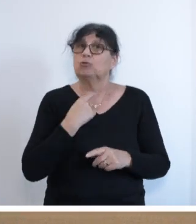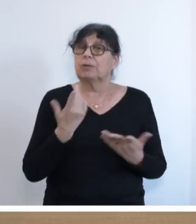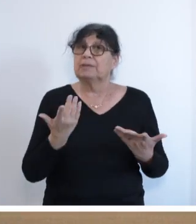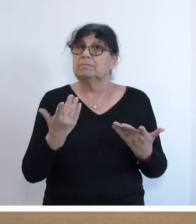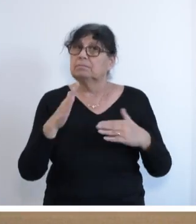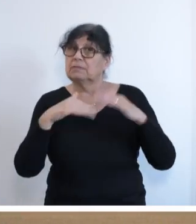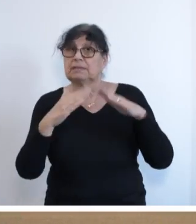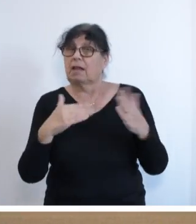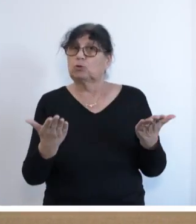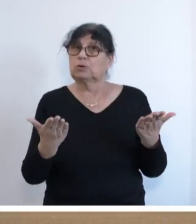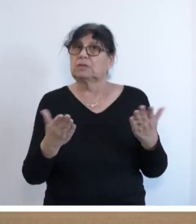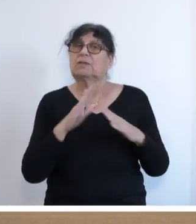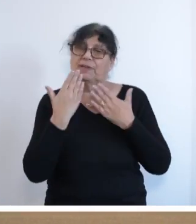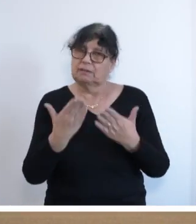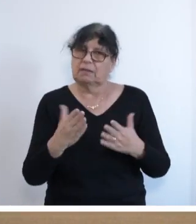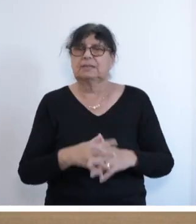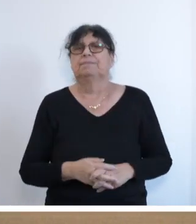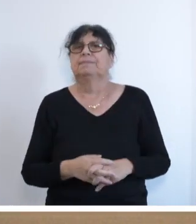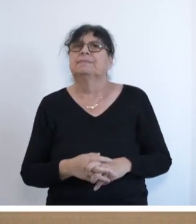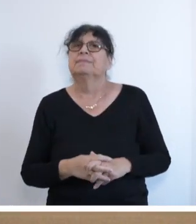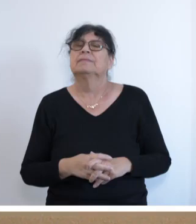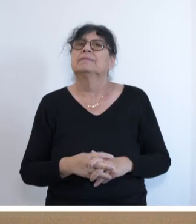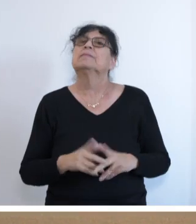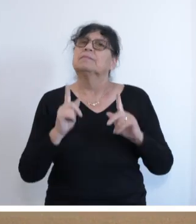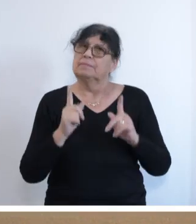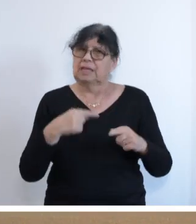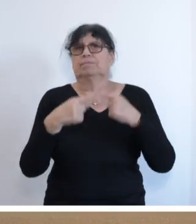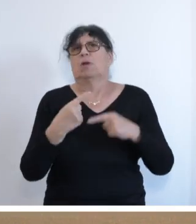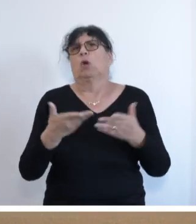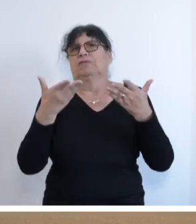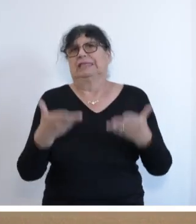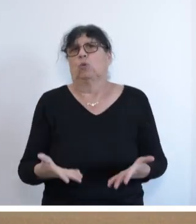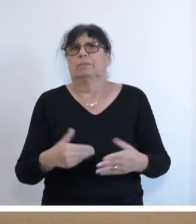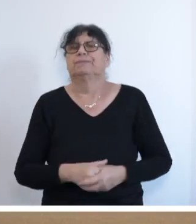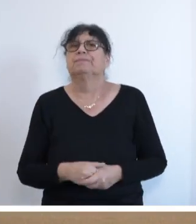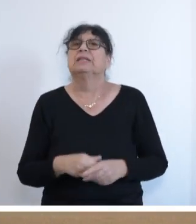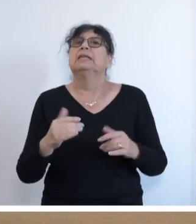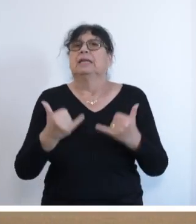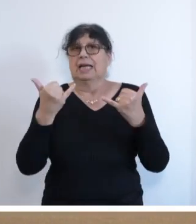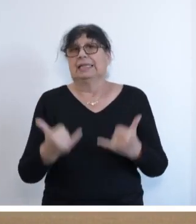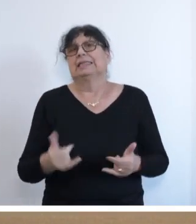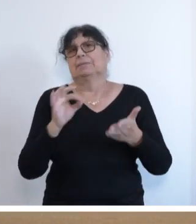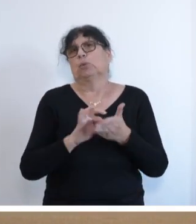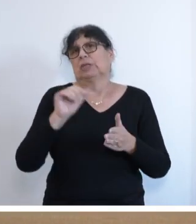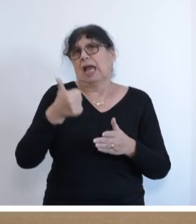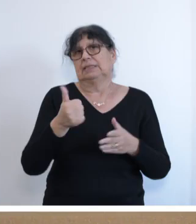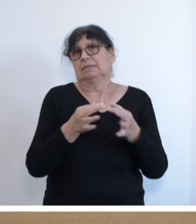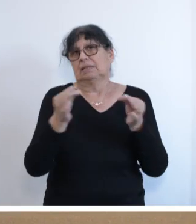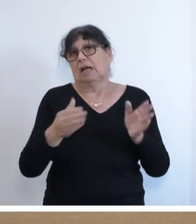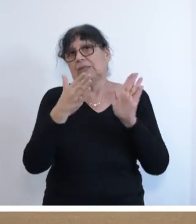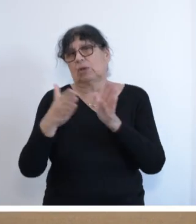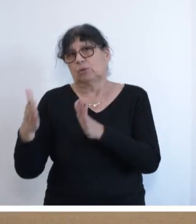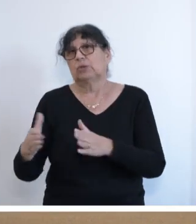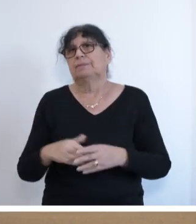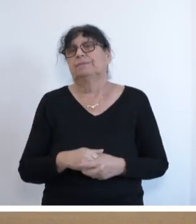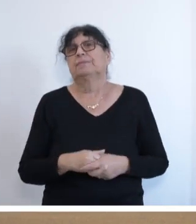Gegenstimmen? Enthaltungen? Vielen Dank. Dann ist das Ganze so angenommen. Wir kommen zu Punkt 1 der Tagesordnung.